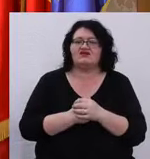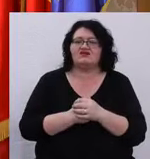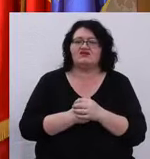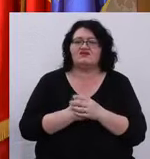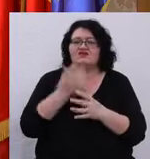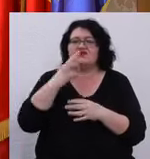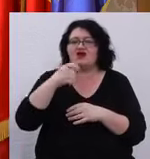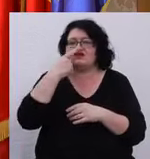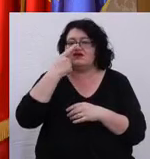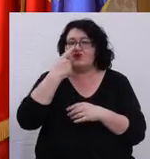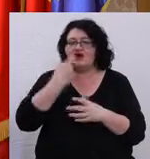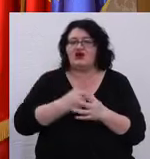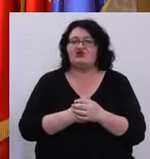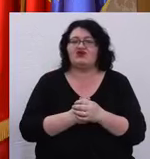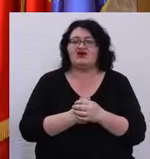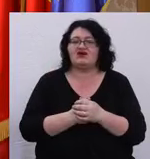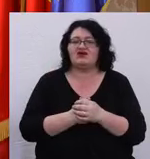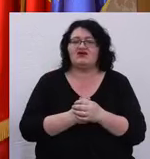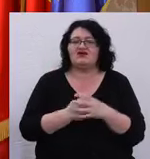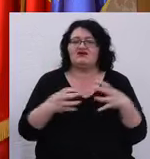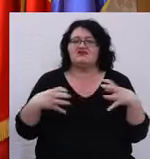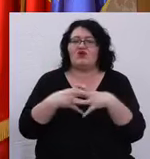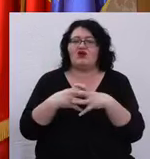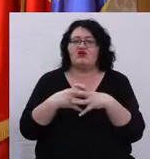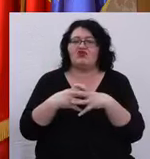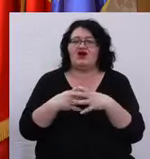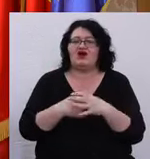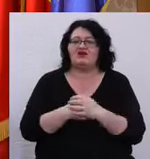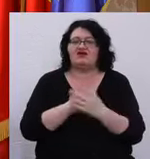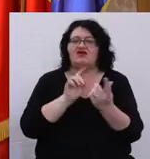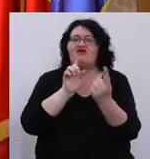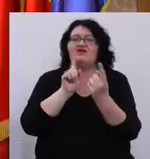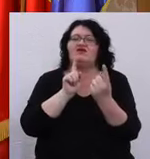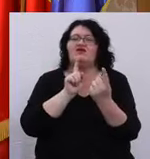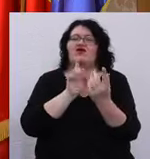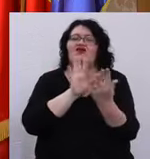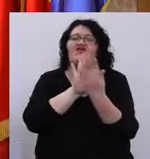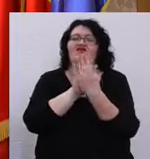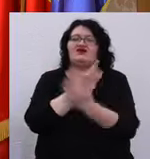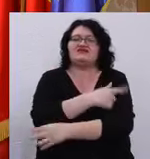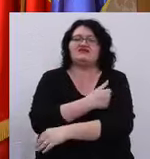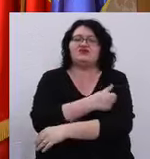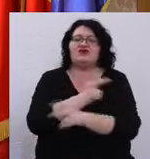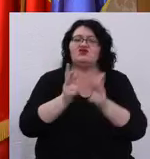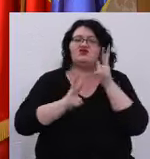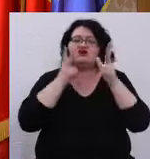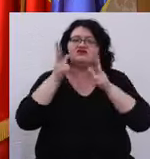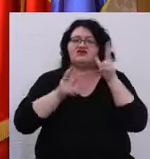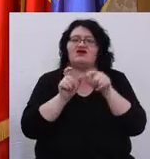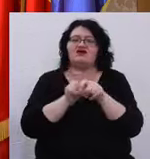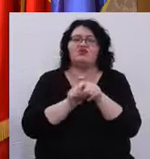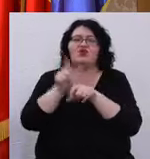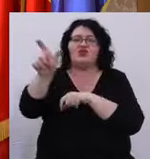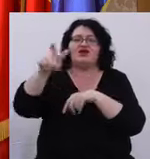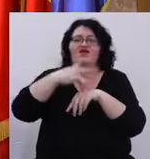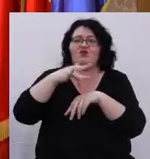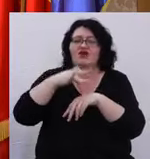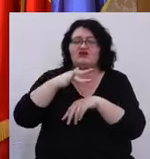În alte orașe s-au adunat chiar în fața spitalelor și s-a strigat împotriva medicilor.